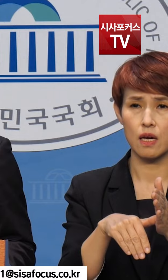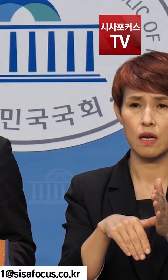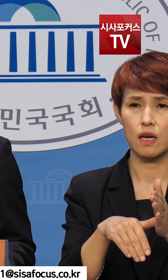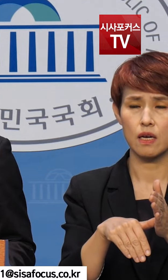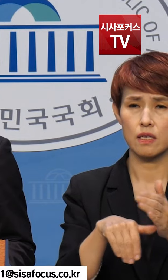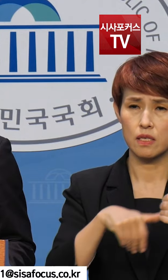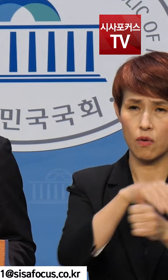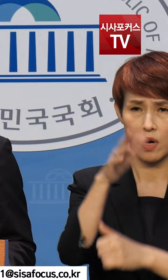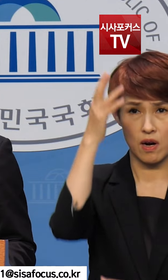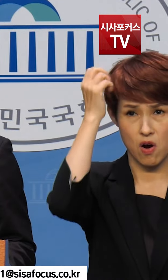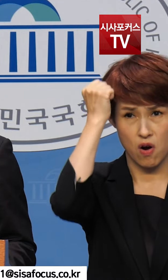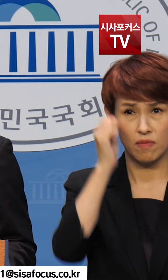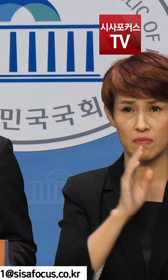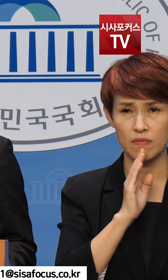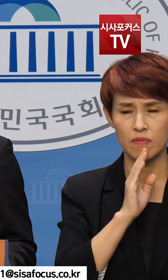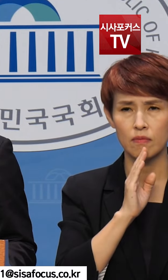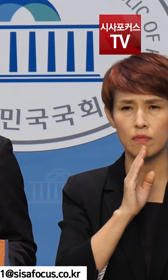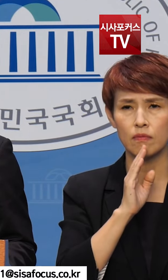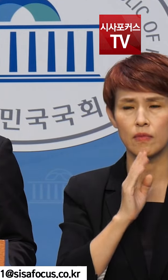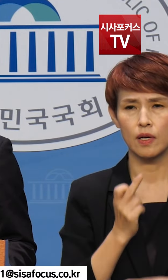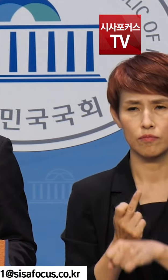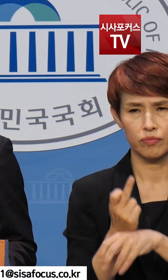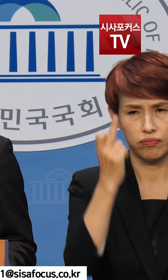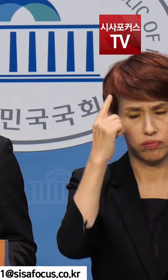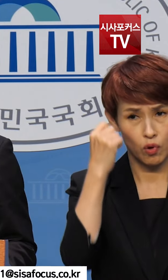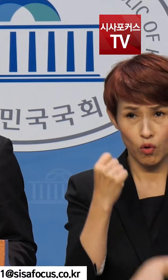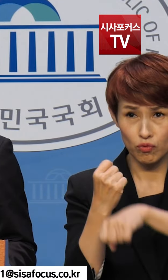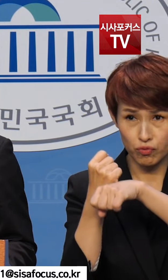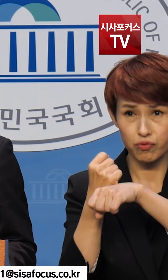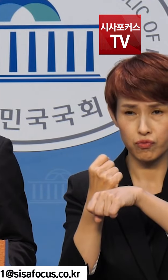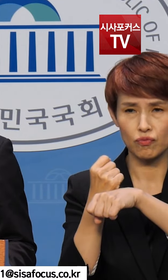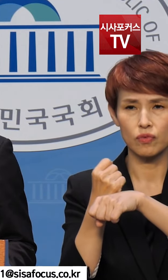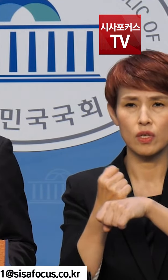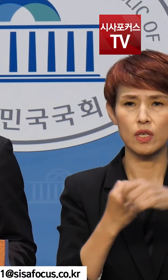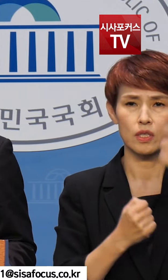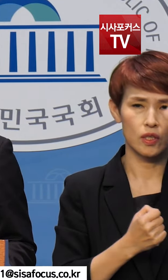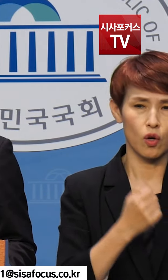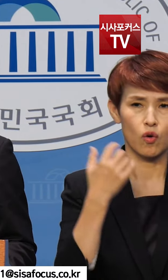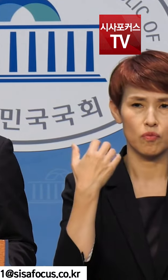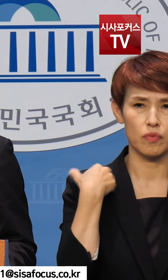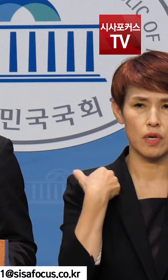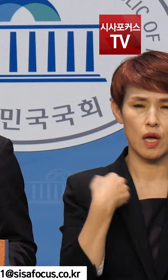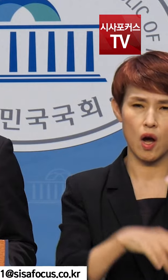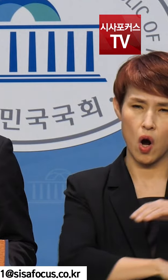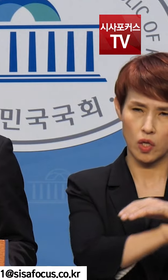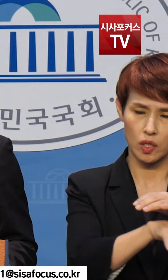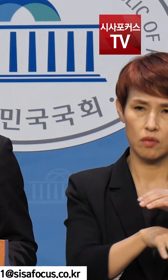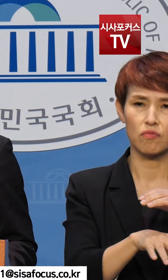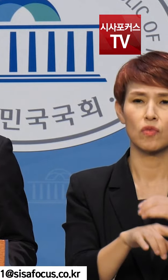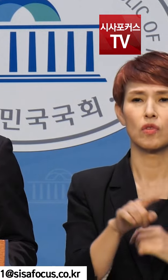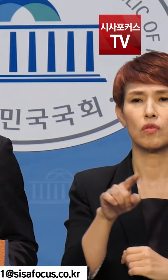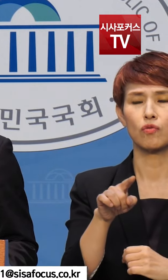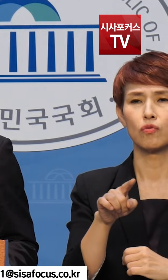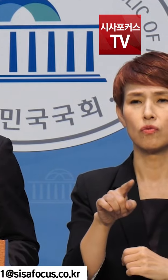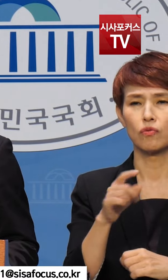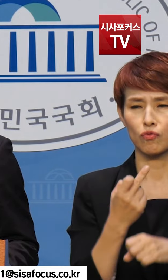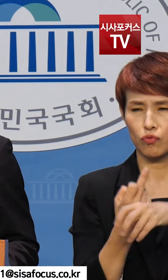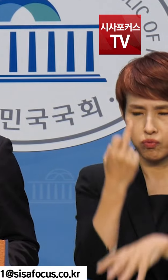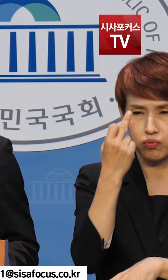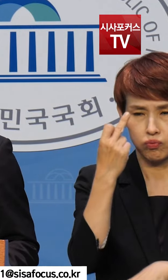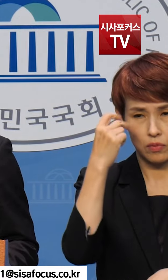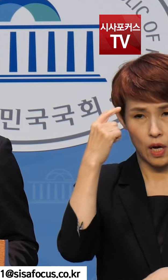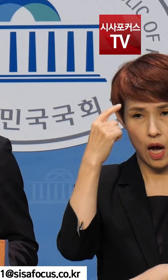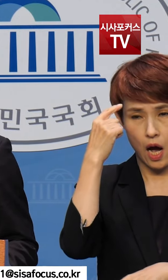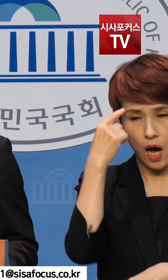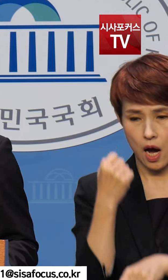분들도 많겠지만 당시는 항우연 전체가 정부의 엉터리 우주항공청 설립 방안에 크게 반발하던